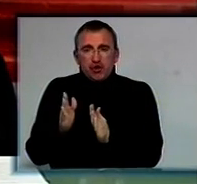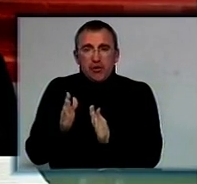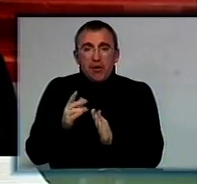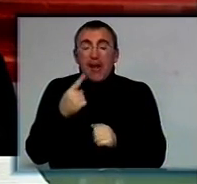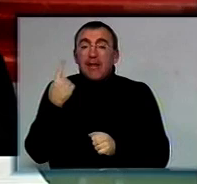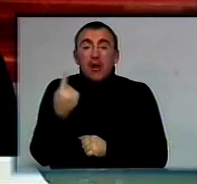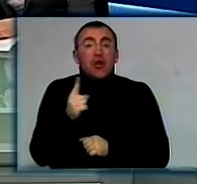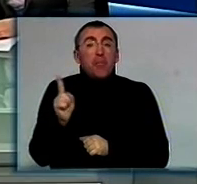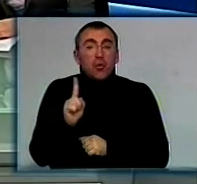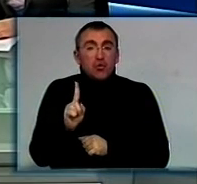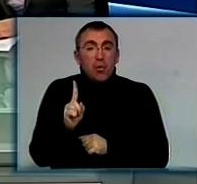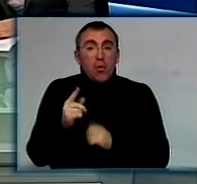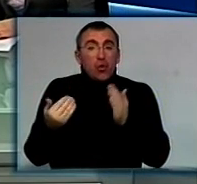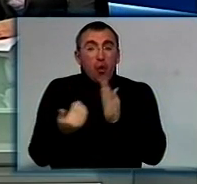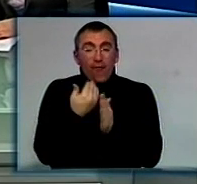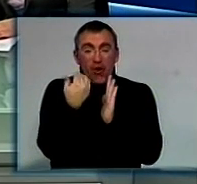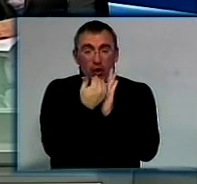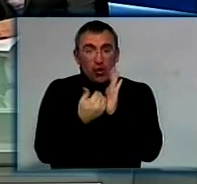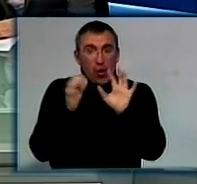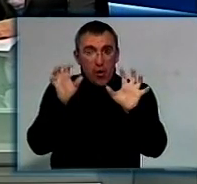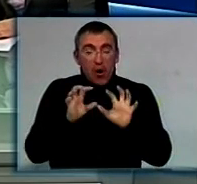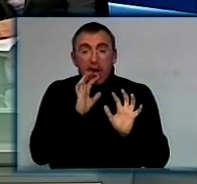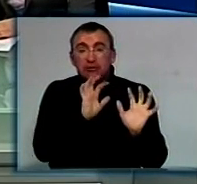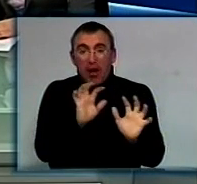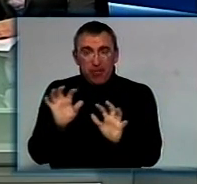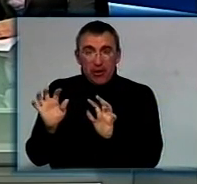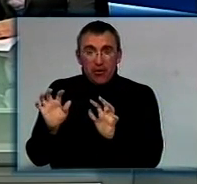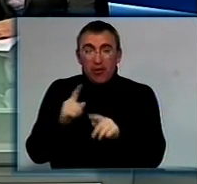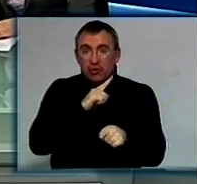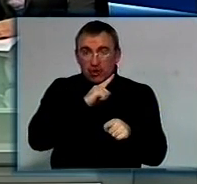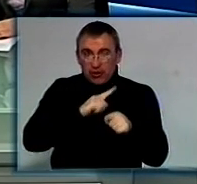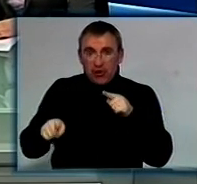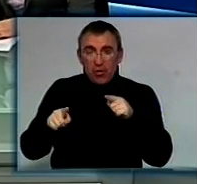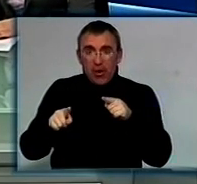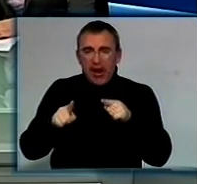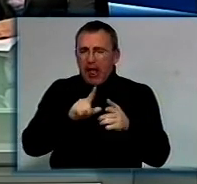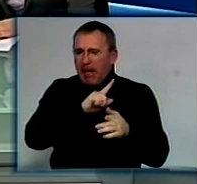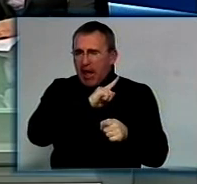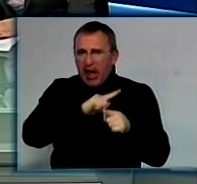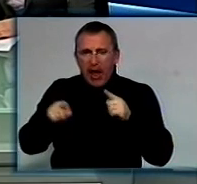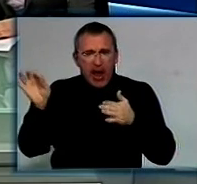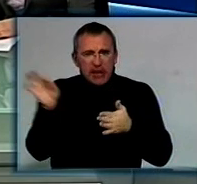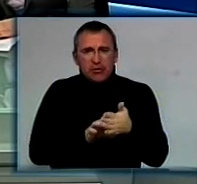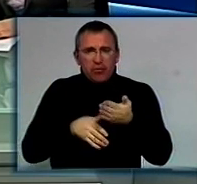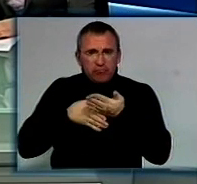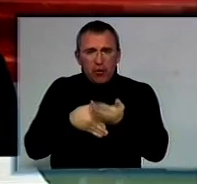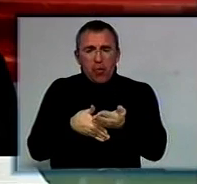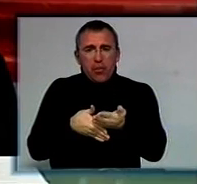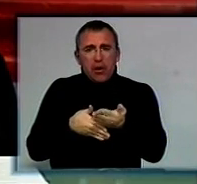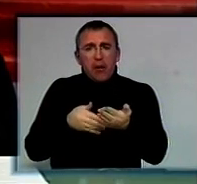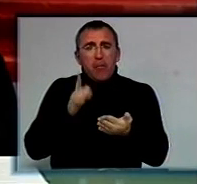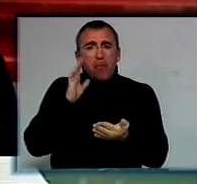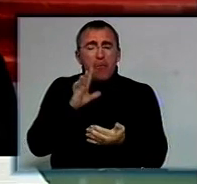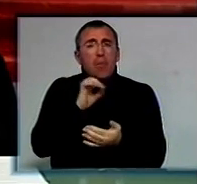по новому нормативу забезпеченості швидкою екстреною медичною допомогою, мабуть, іще